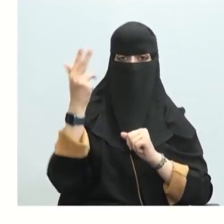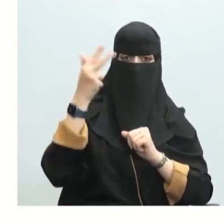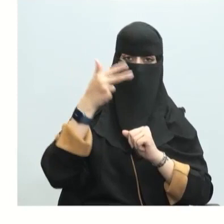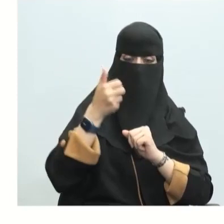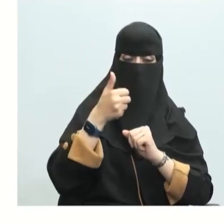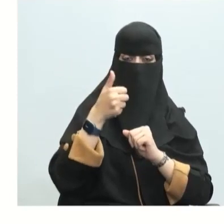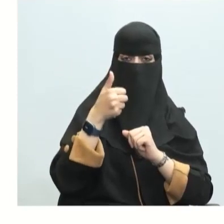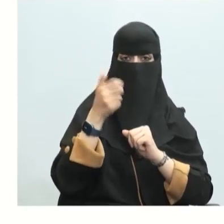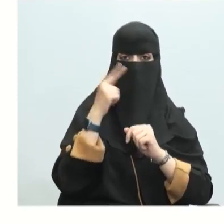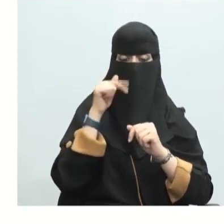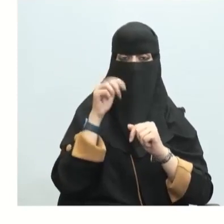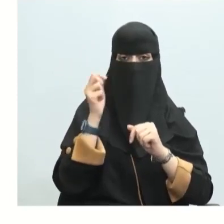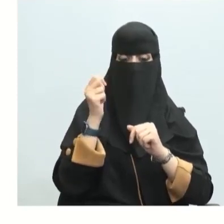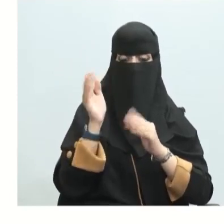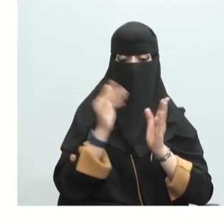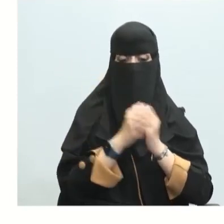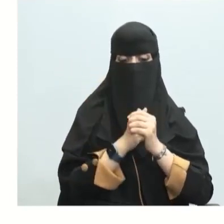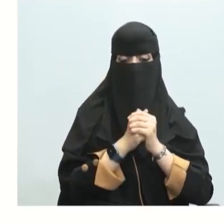396 كيلوجول